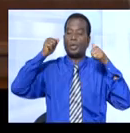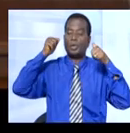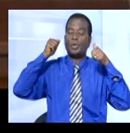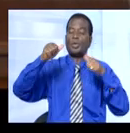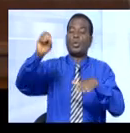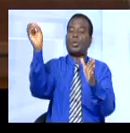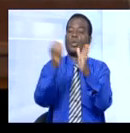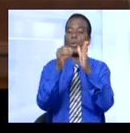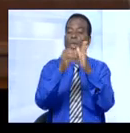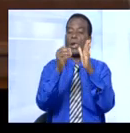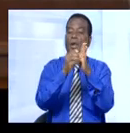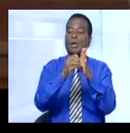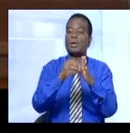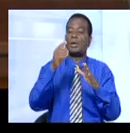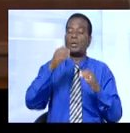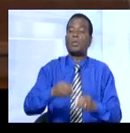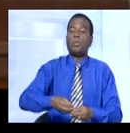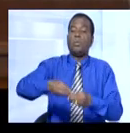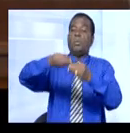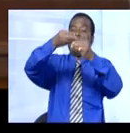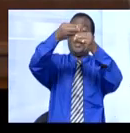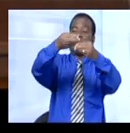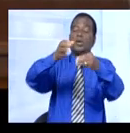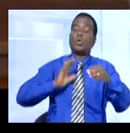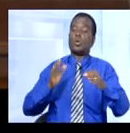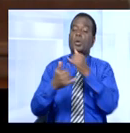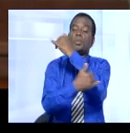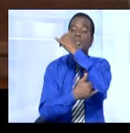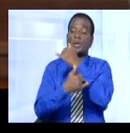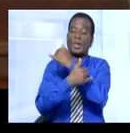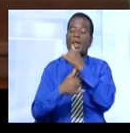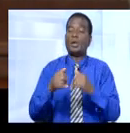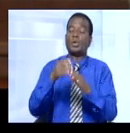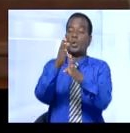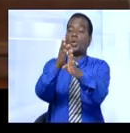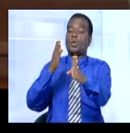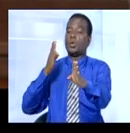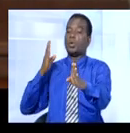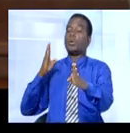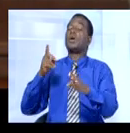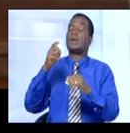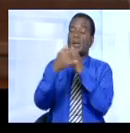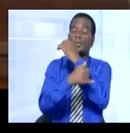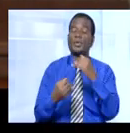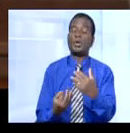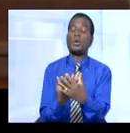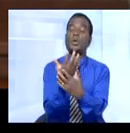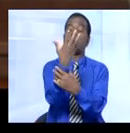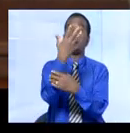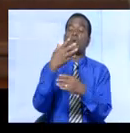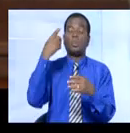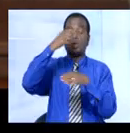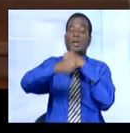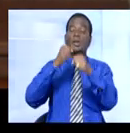Alassane Ouattara, de hisser notre pays au rang des pays émergents à l